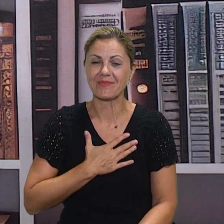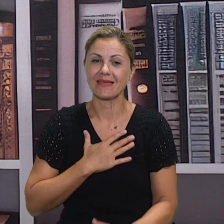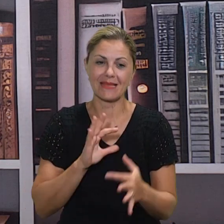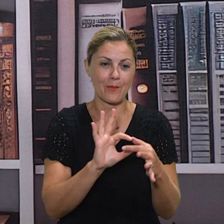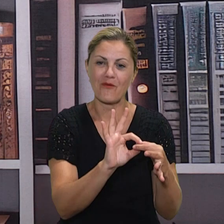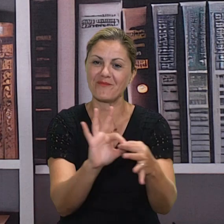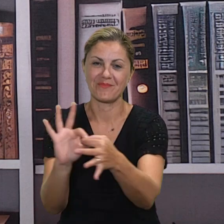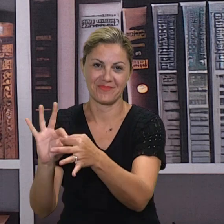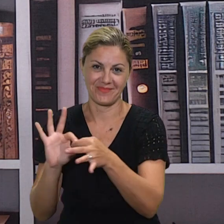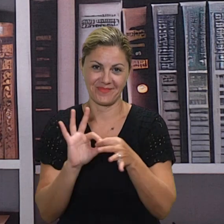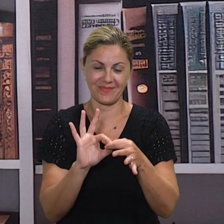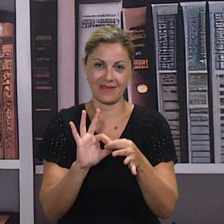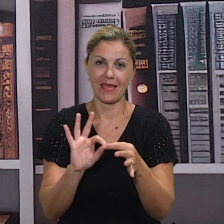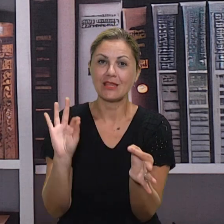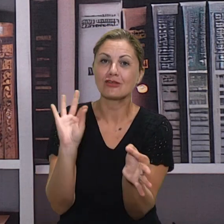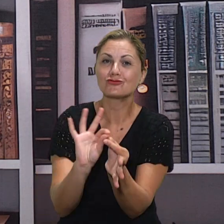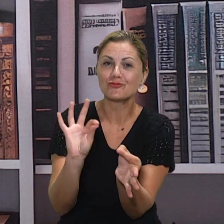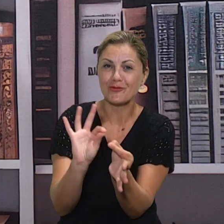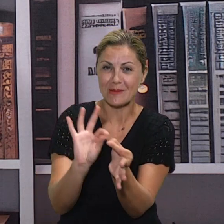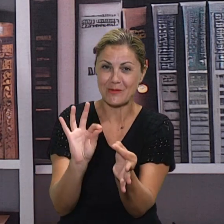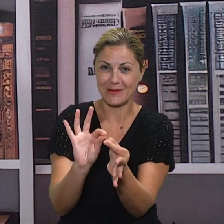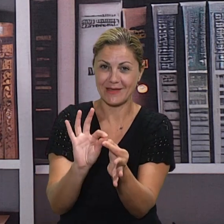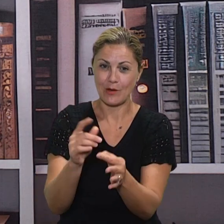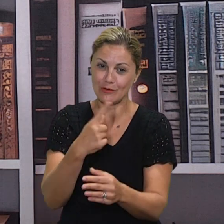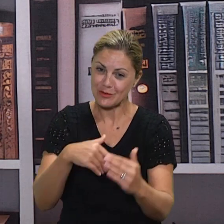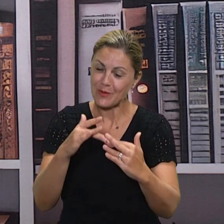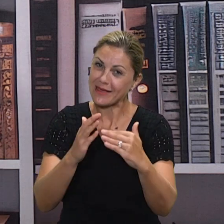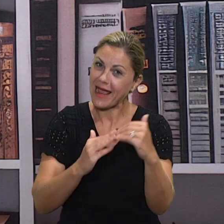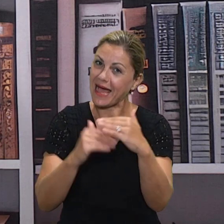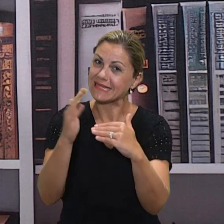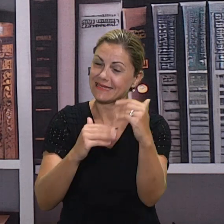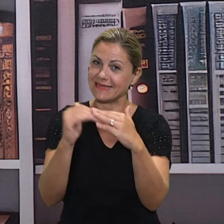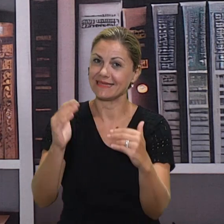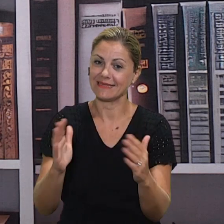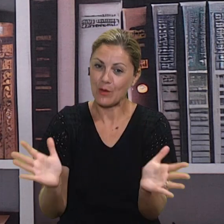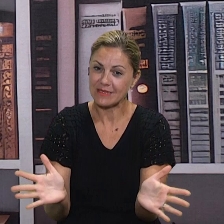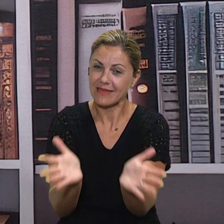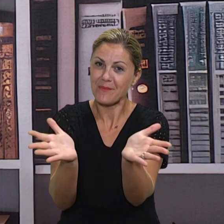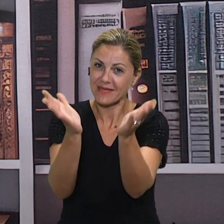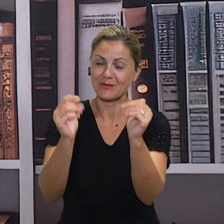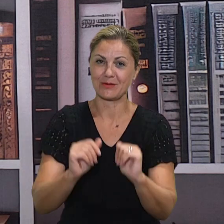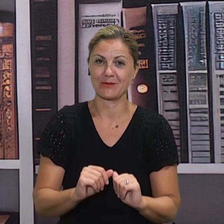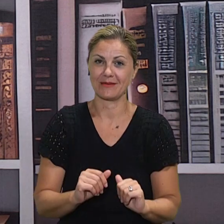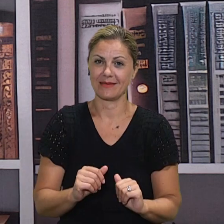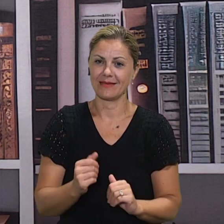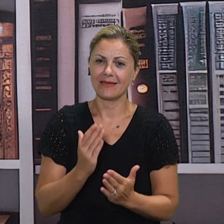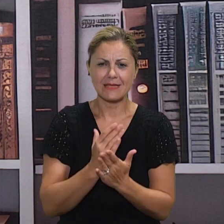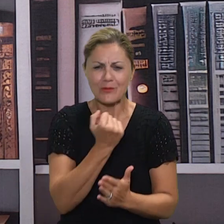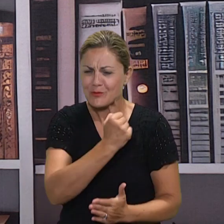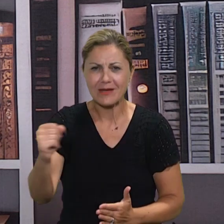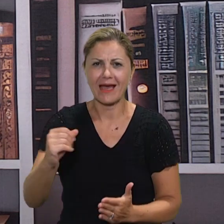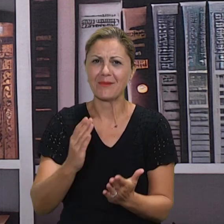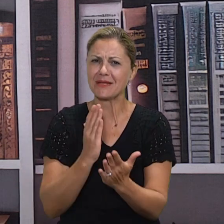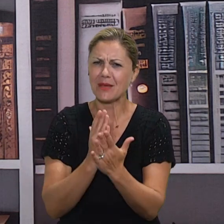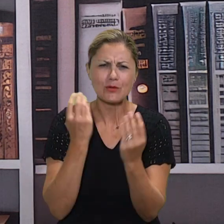tu njihovu klicu koju smo usadili kroz prvi i drugi razred, da i dalje budu ustrajni, da budu dobri, da budu hrabri,